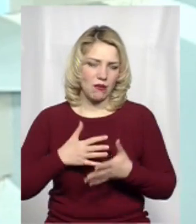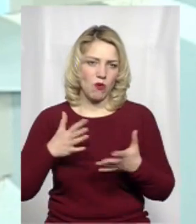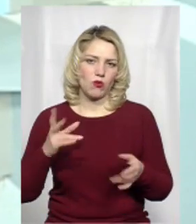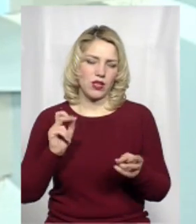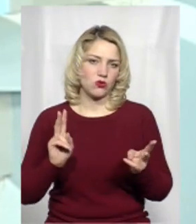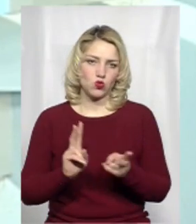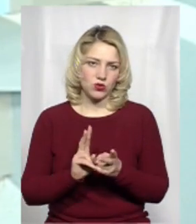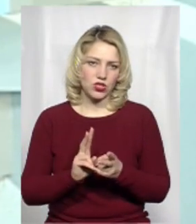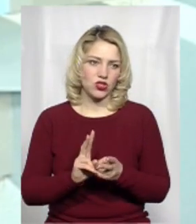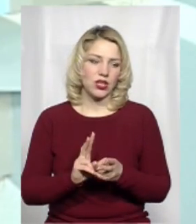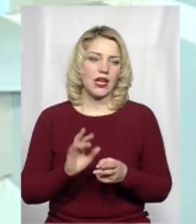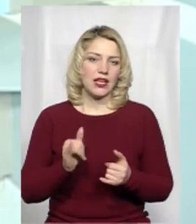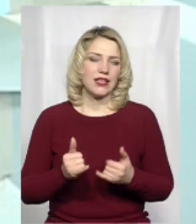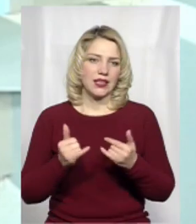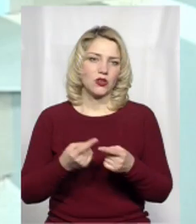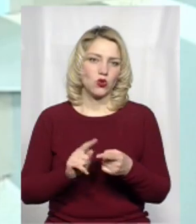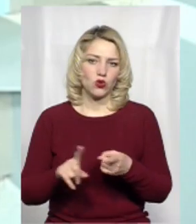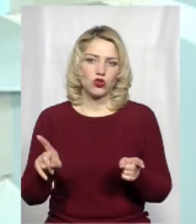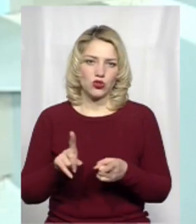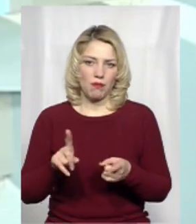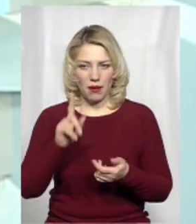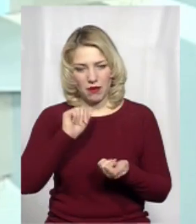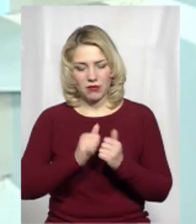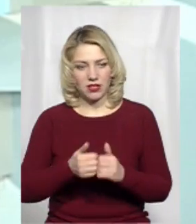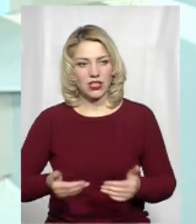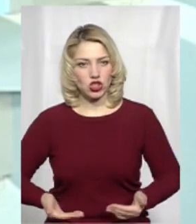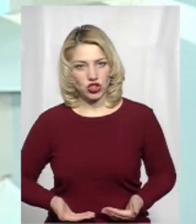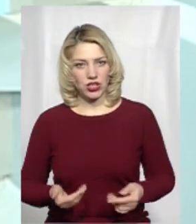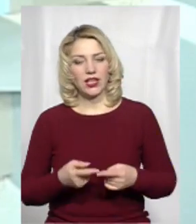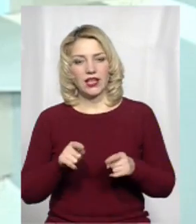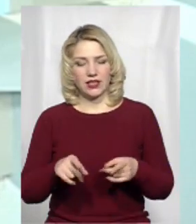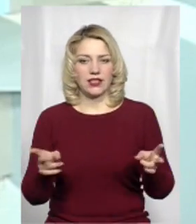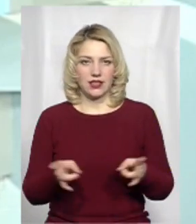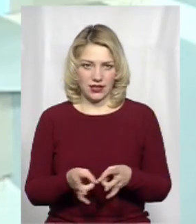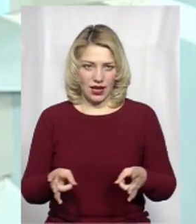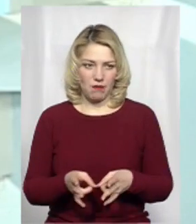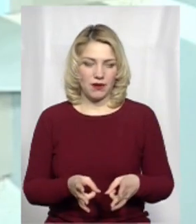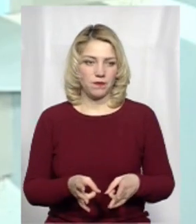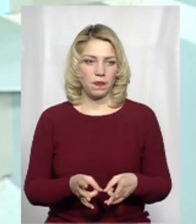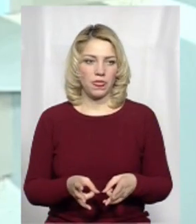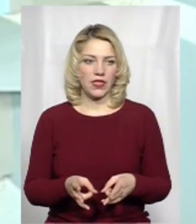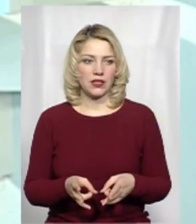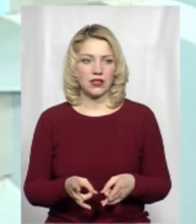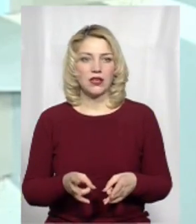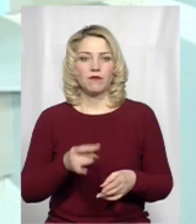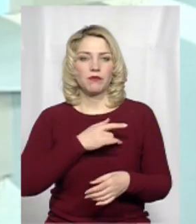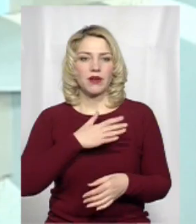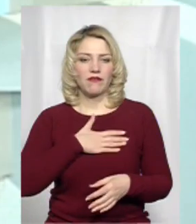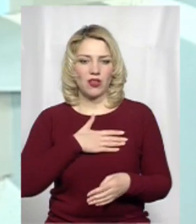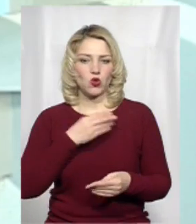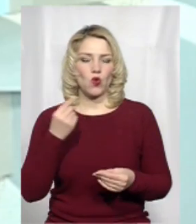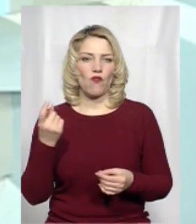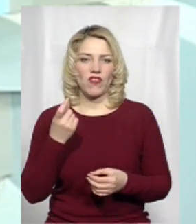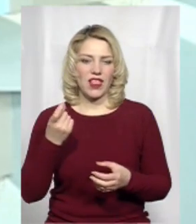зустріч. І для того, щоб пам'ятки жили, їх треба брати і в приватну власність, тому